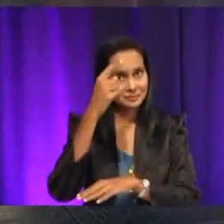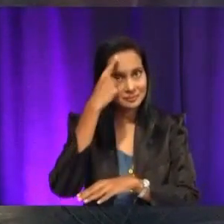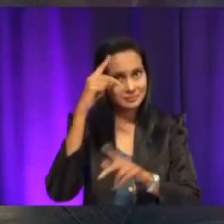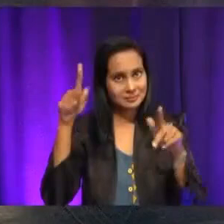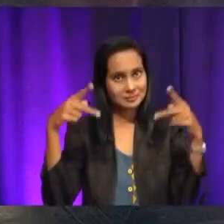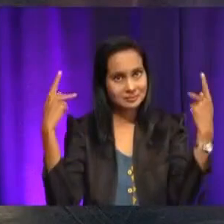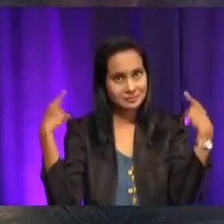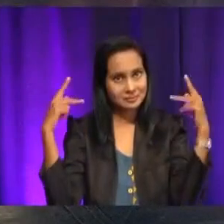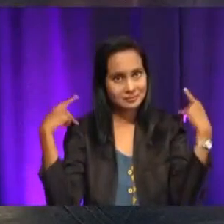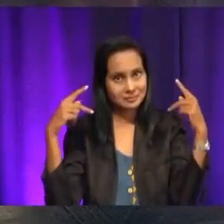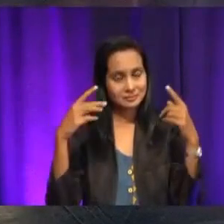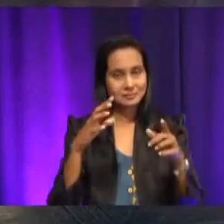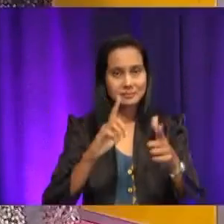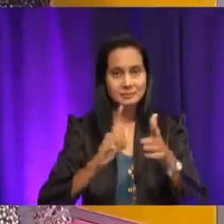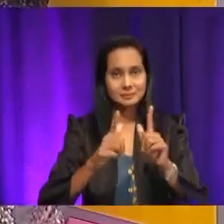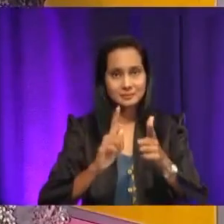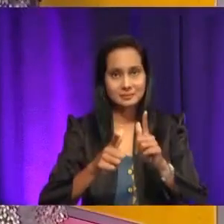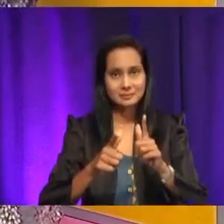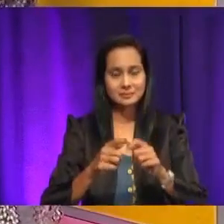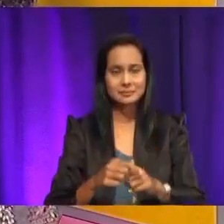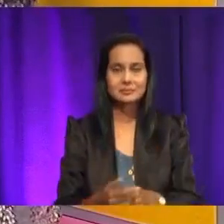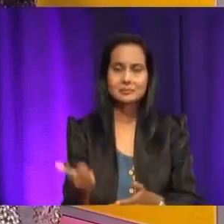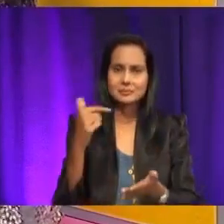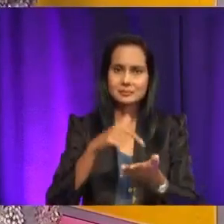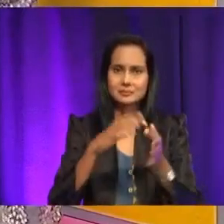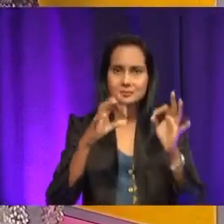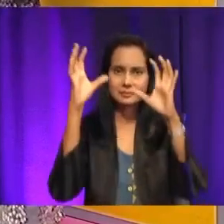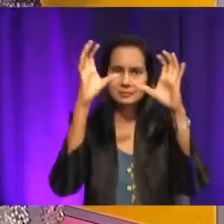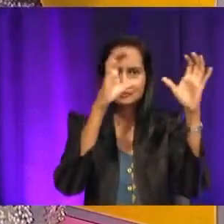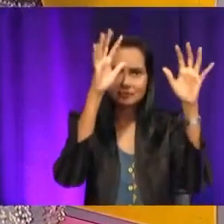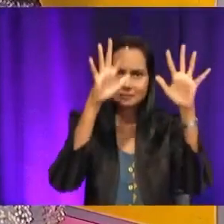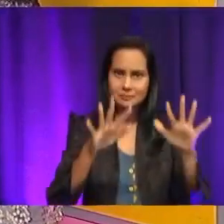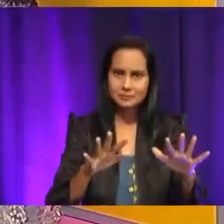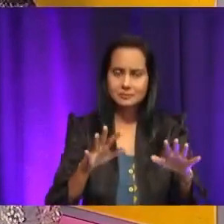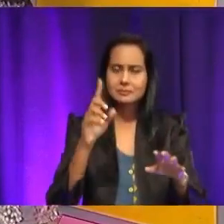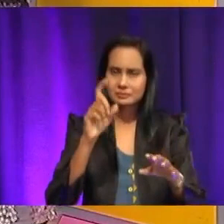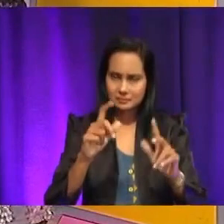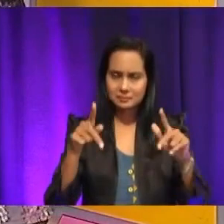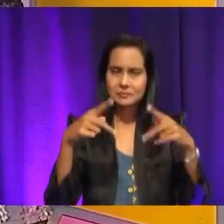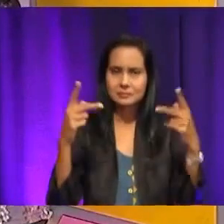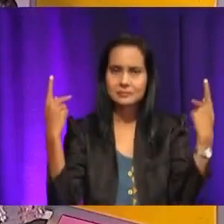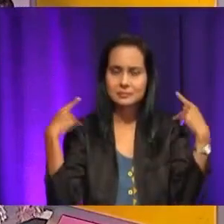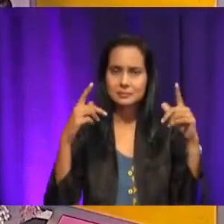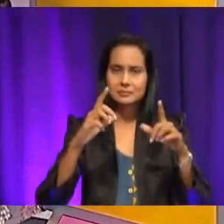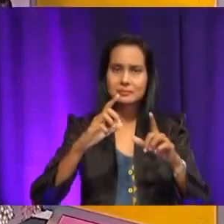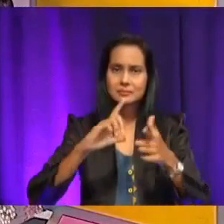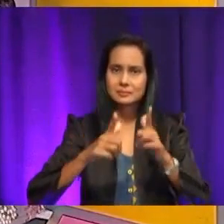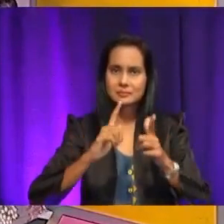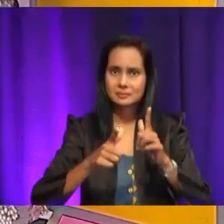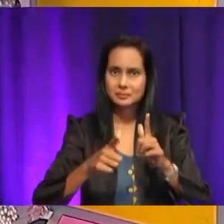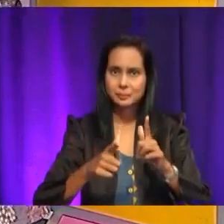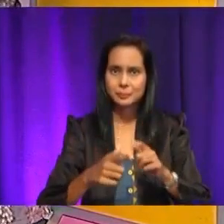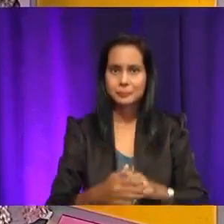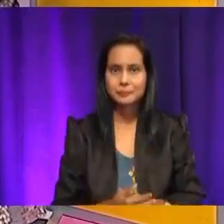Ya, betul. Tambahan kalau cuaca hujan, kita perlu pergi ke Kedai Dobi ini, Kak Ria. Okey. Okey, baiklah. Kita